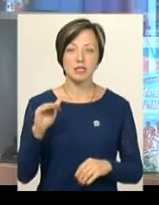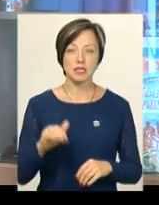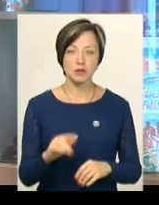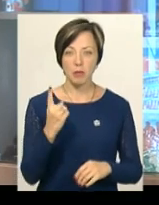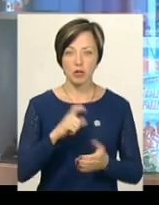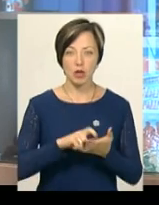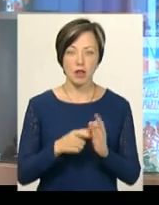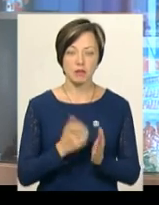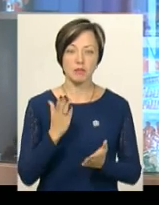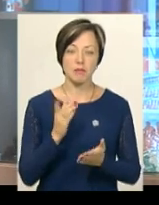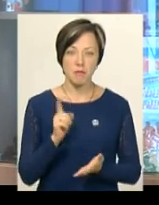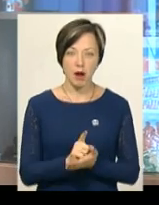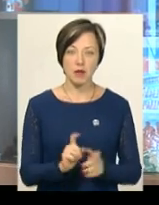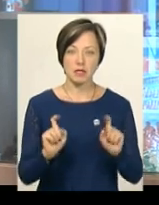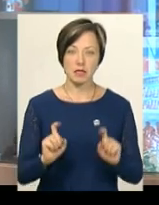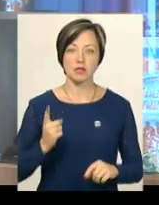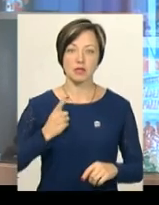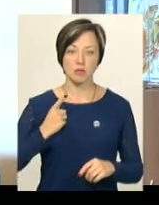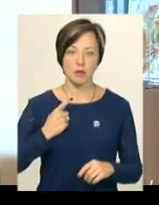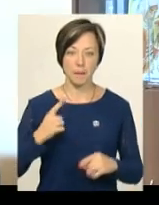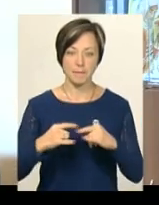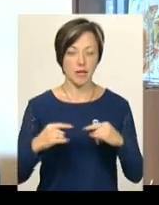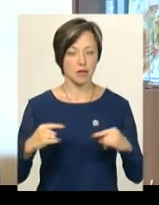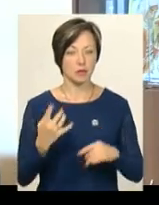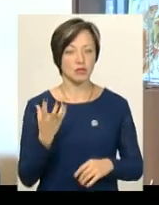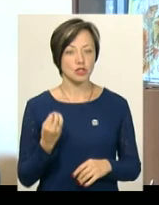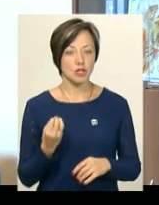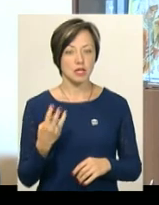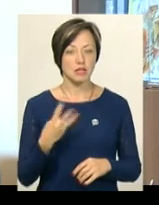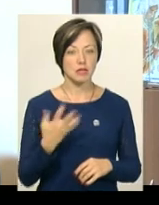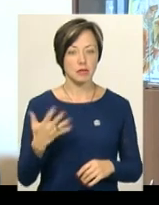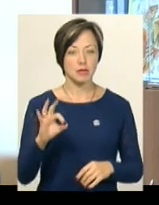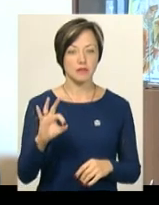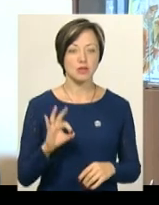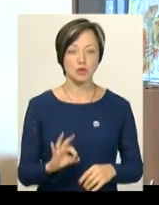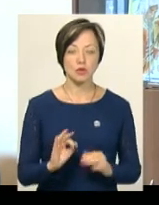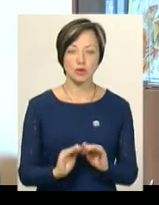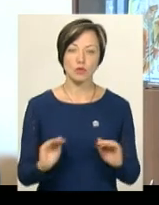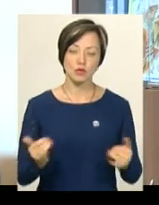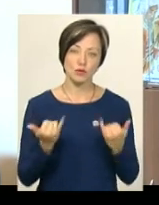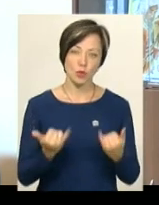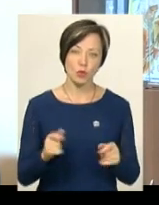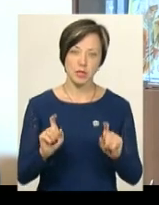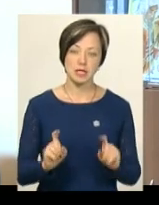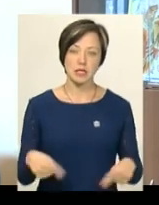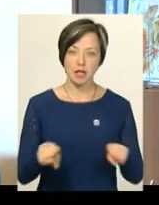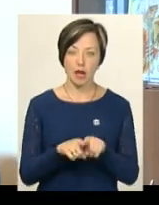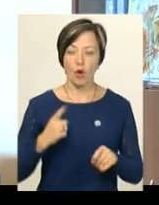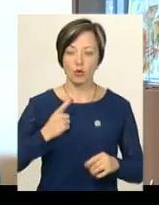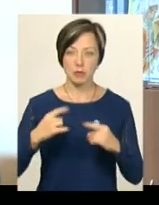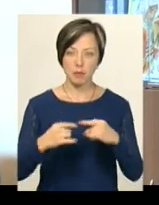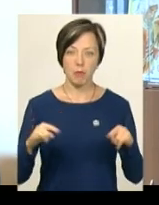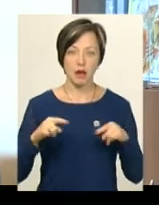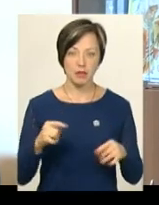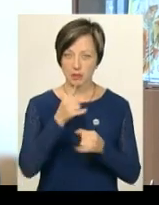першокласників мають сидіти за одномісними партами. Ще 35% учнів сьогодні сісти за такі одномісні